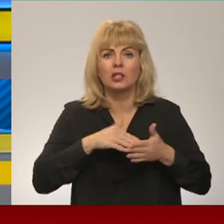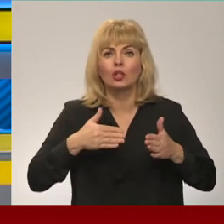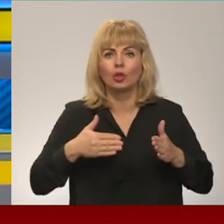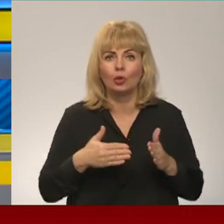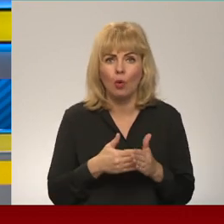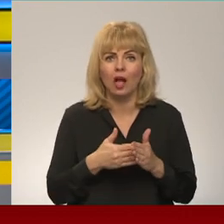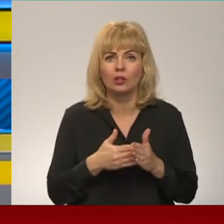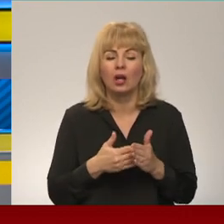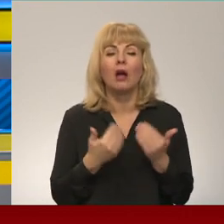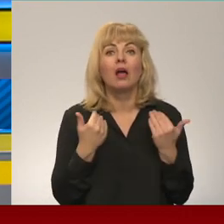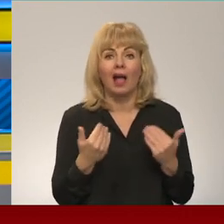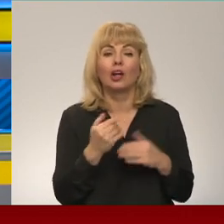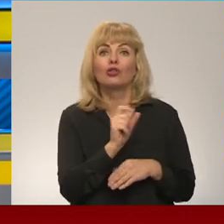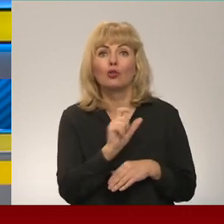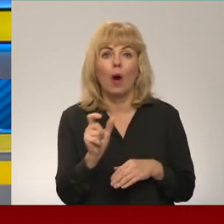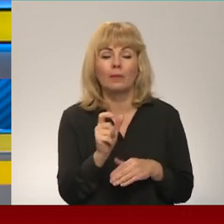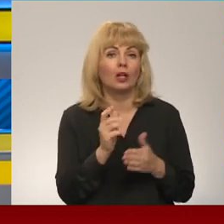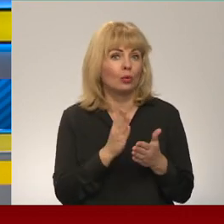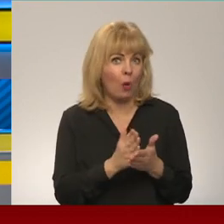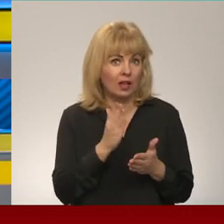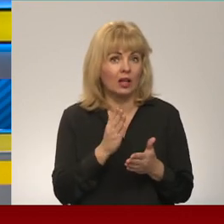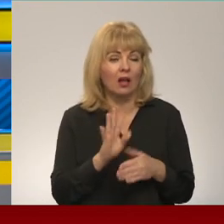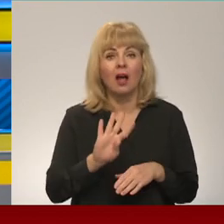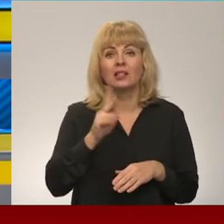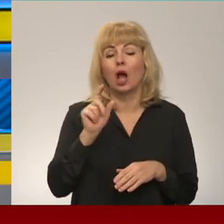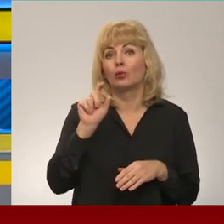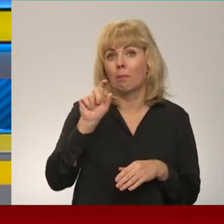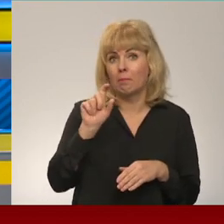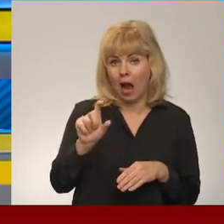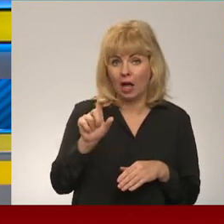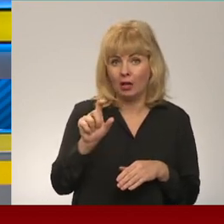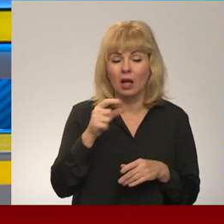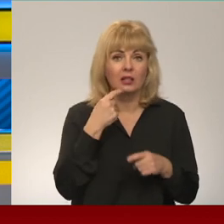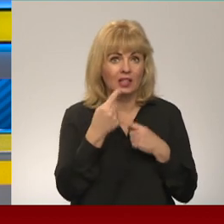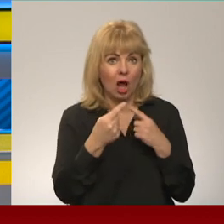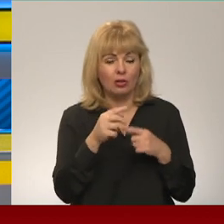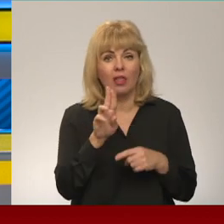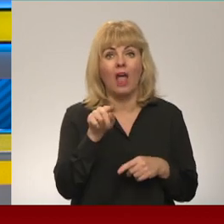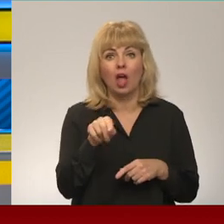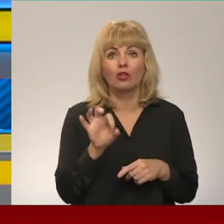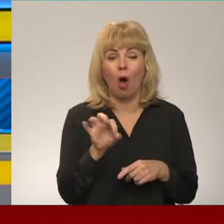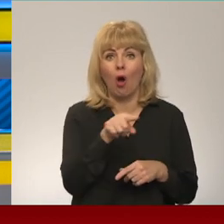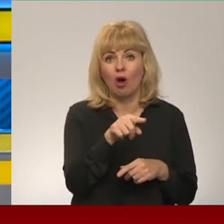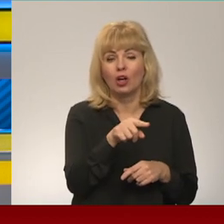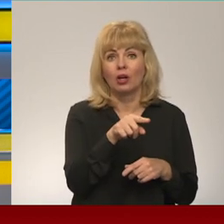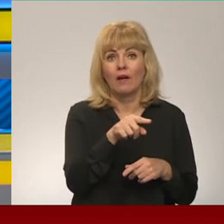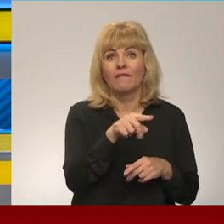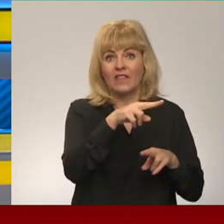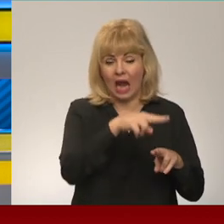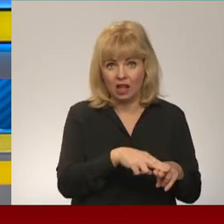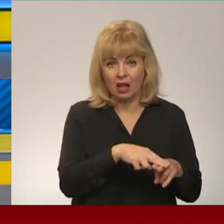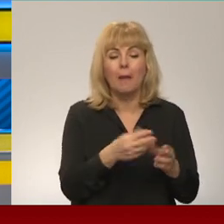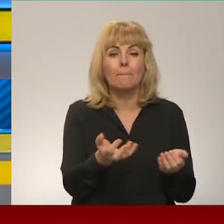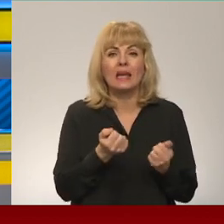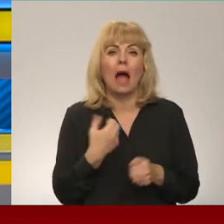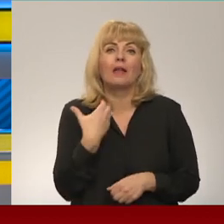Šobrīd, norisinoties 4. panta sarunām NATO štābā, ir pieņemti nepieciešamie